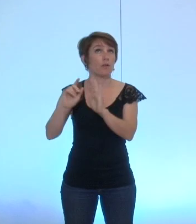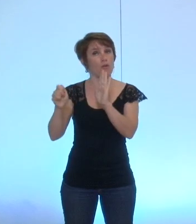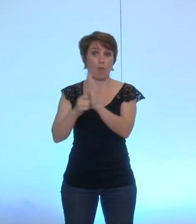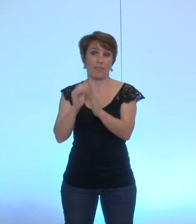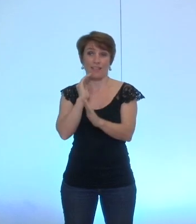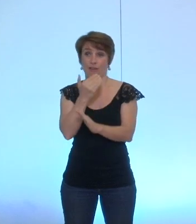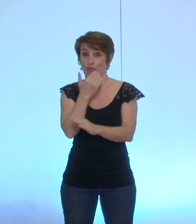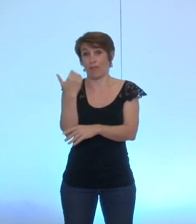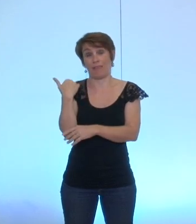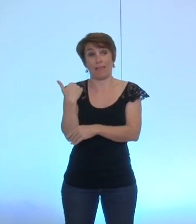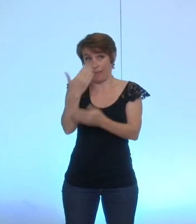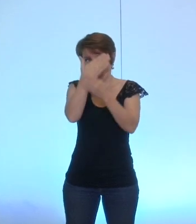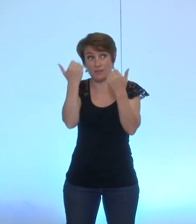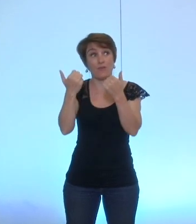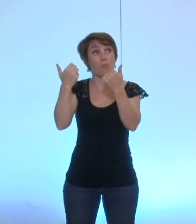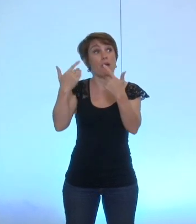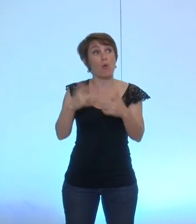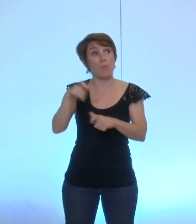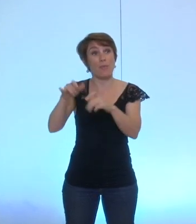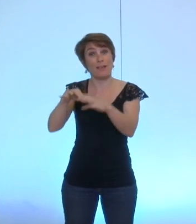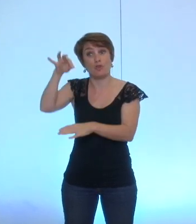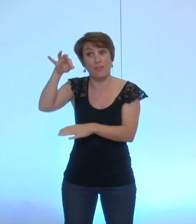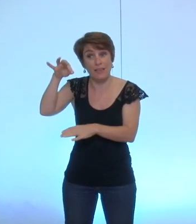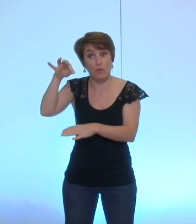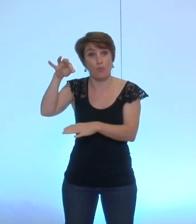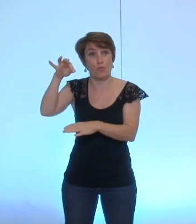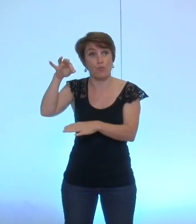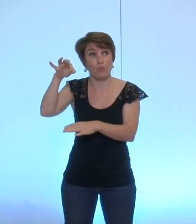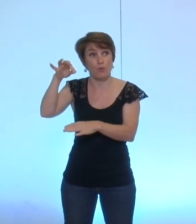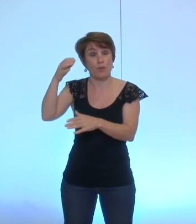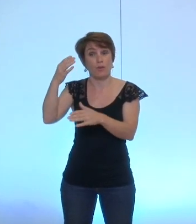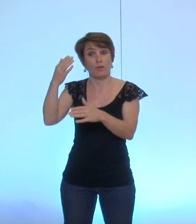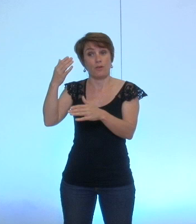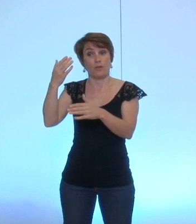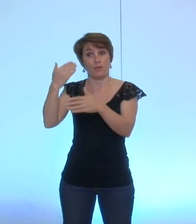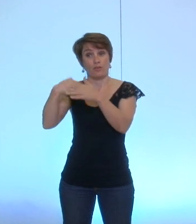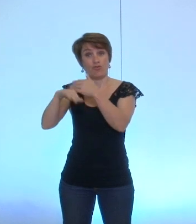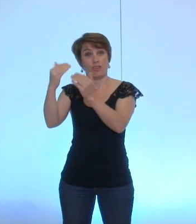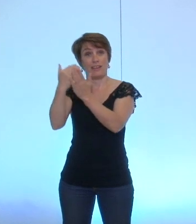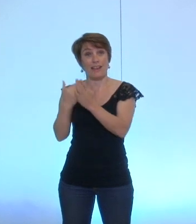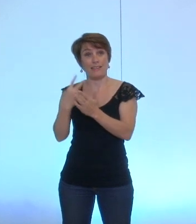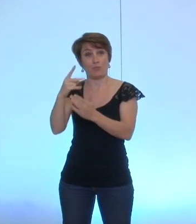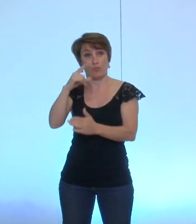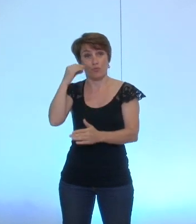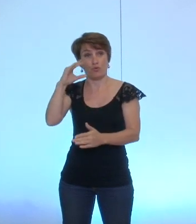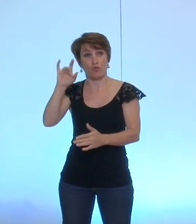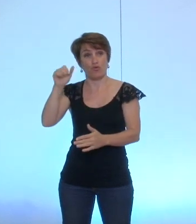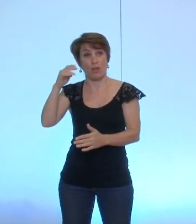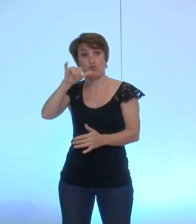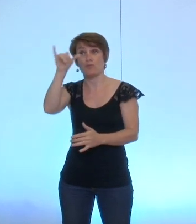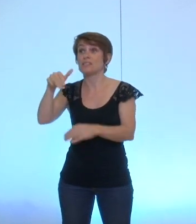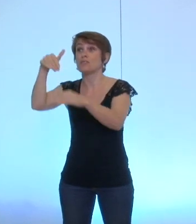et que nous ne savions pas encore combien d'élus la liste menée par monsieur Chamussy allait avoir